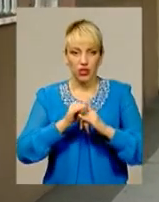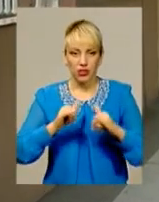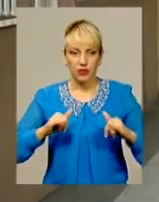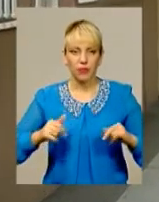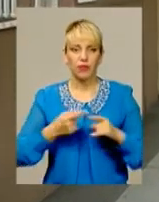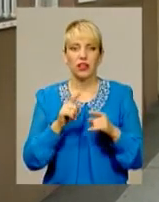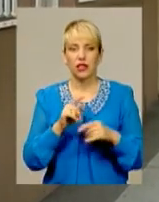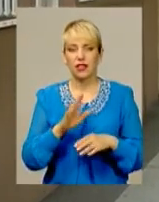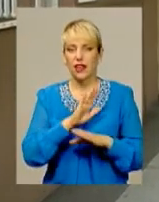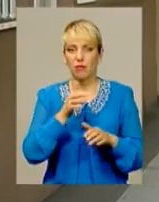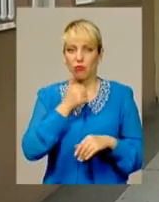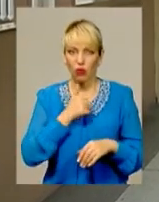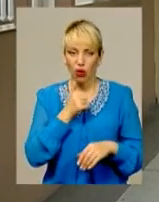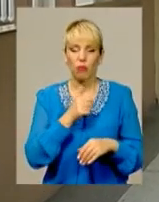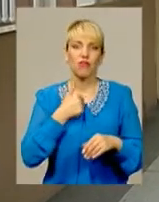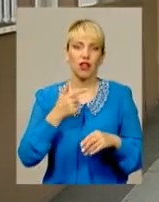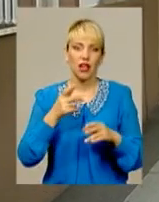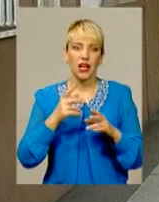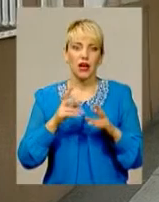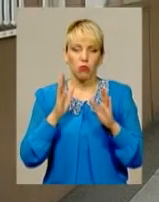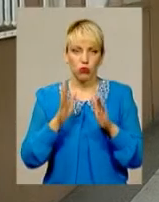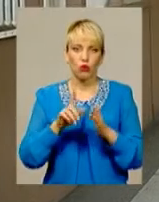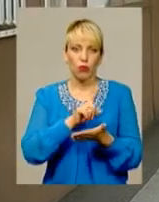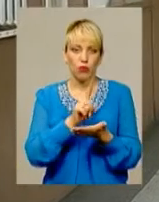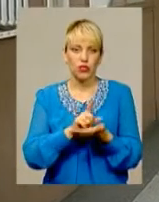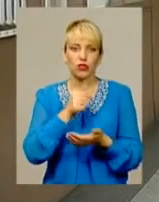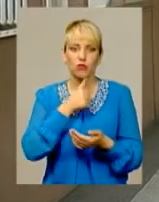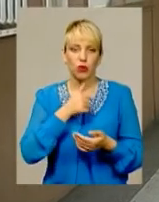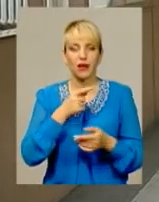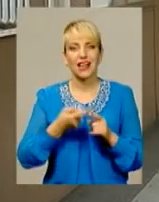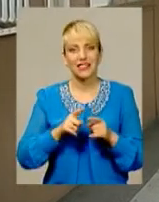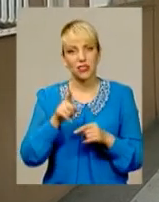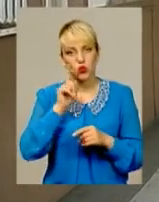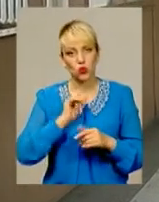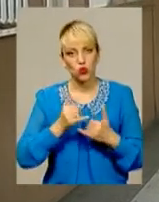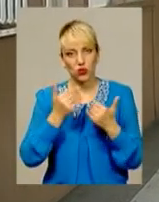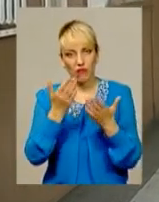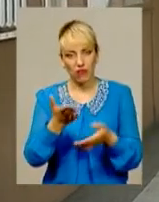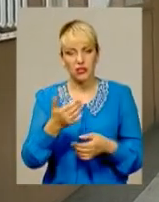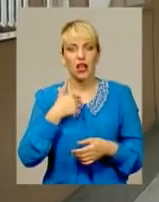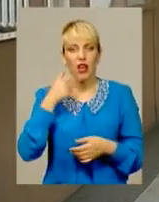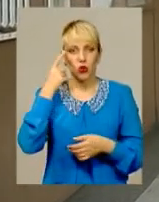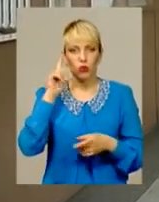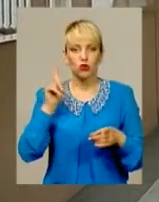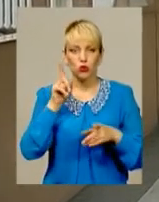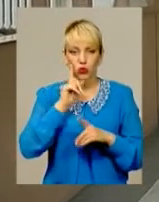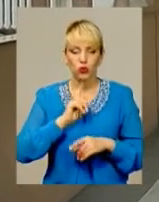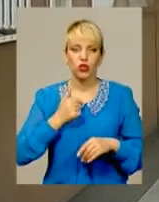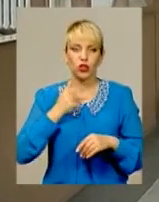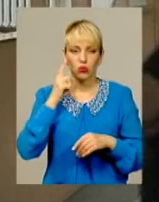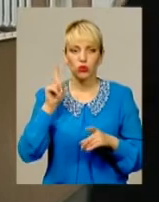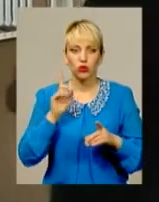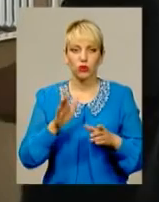пробувала, обов'язково спробує. А чим цікаво вам? Чи це зручно для вас? Я думаю, що зручно, можна до спеціаліста